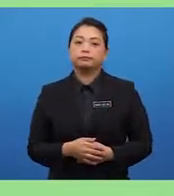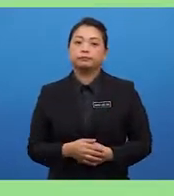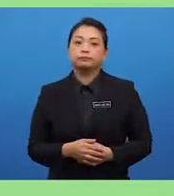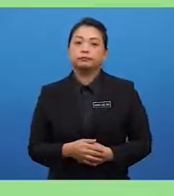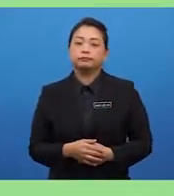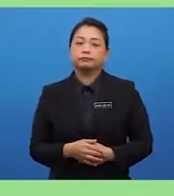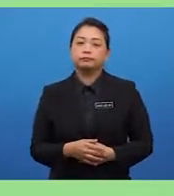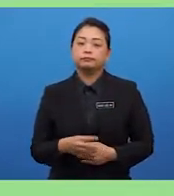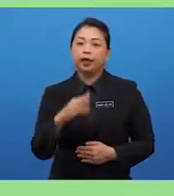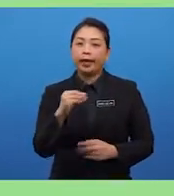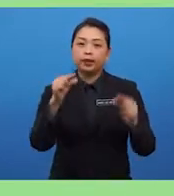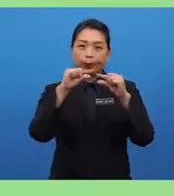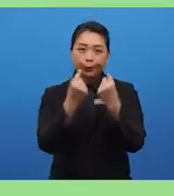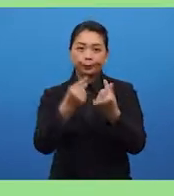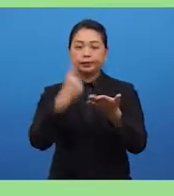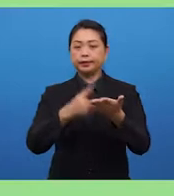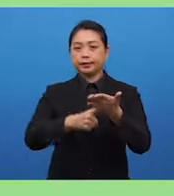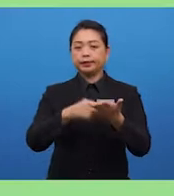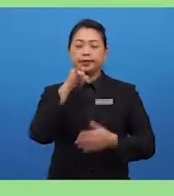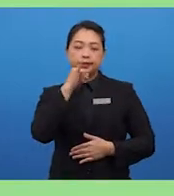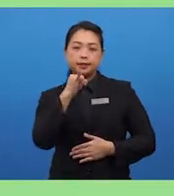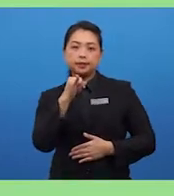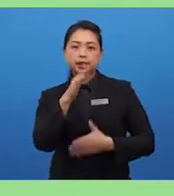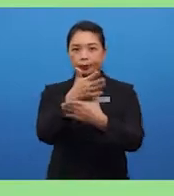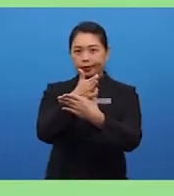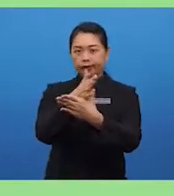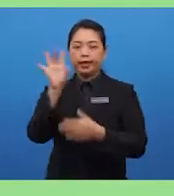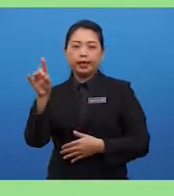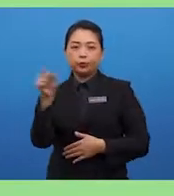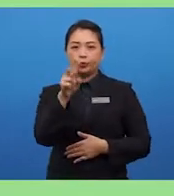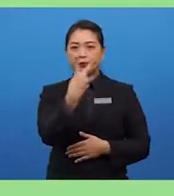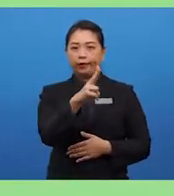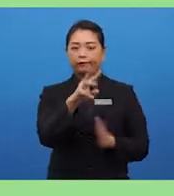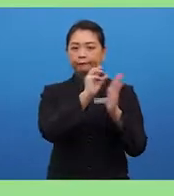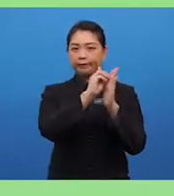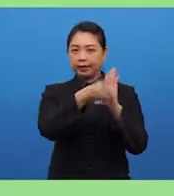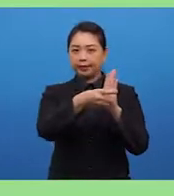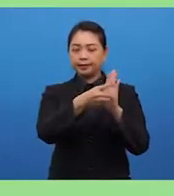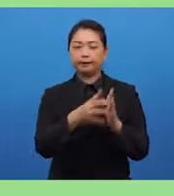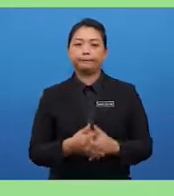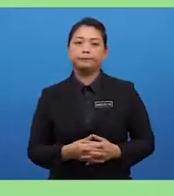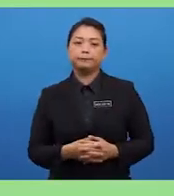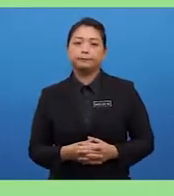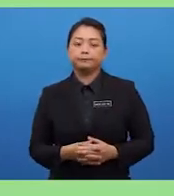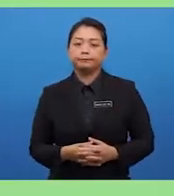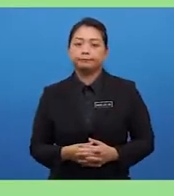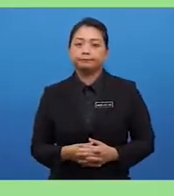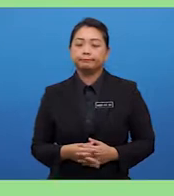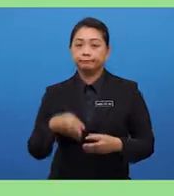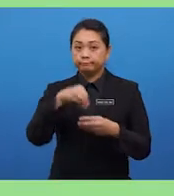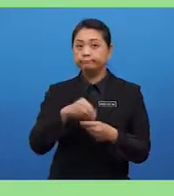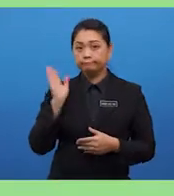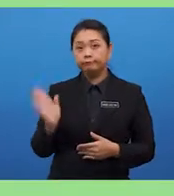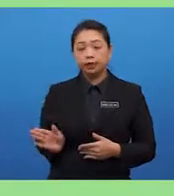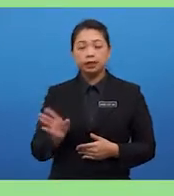And the group discussion is within 8 to 12 minutes. In this section of the speaking